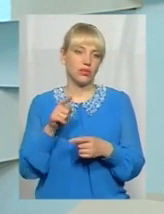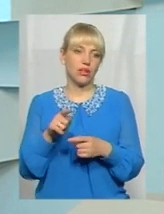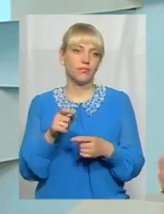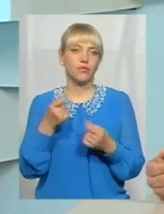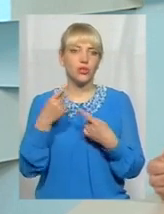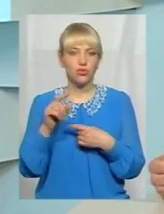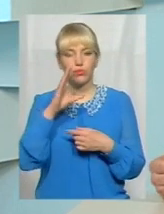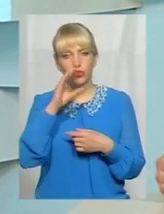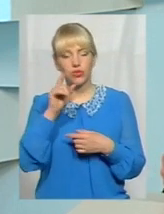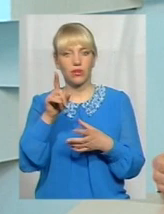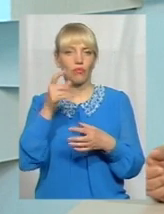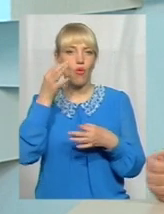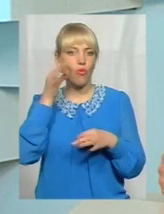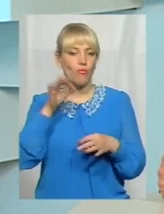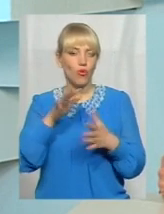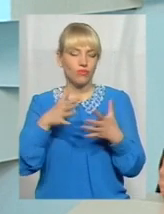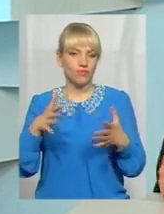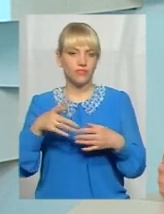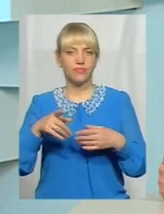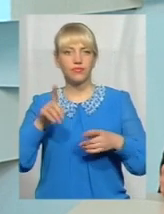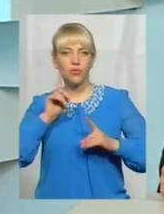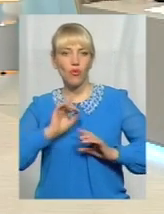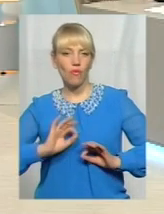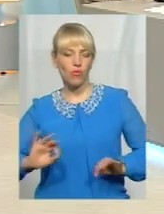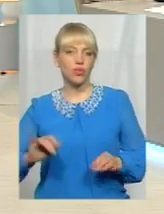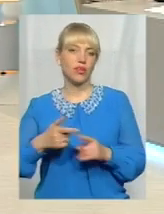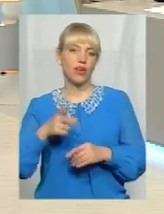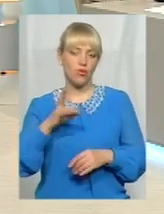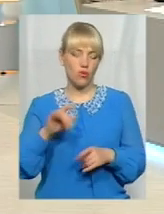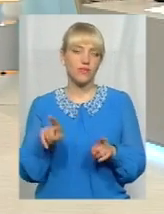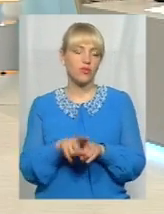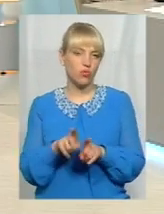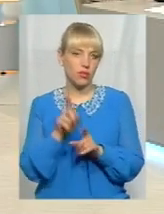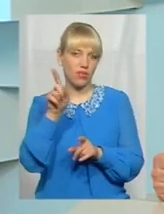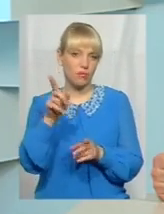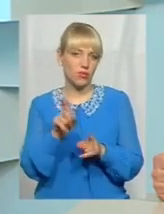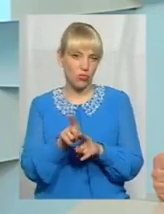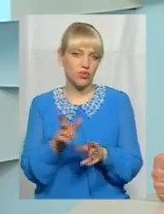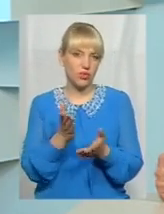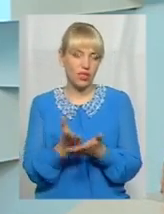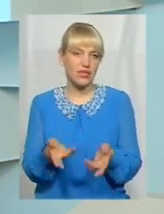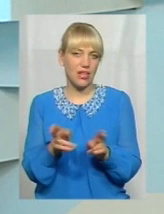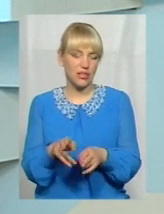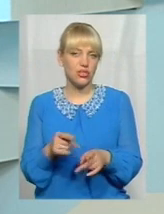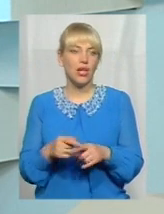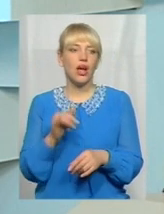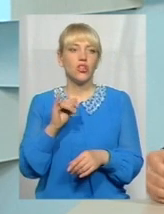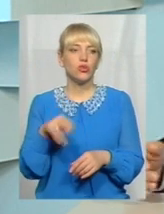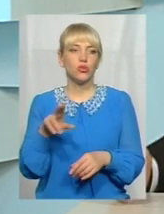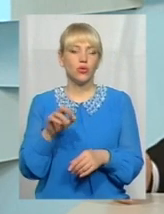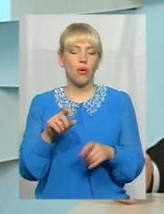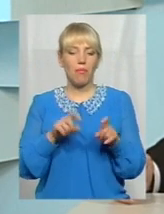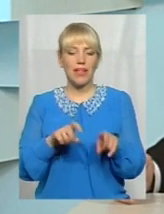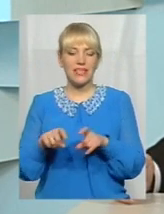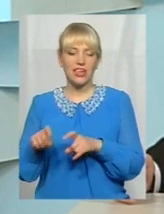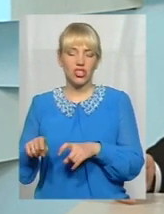комфортні, більш сучасні. Але це все одно є. Вони все одно залишаться. А що до обстеження пасажиропотоку, ми на цьому тижні якраз